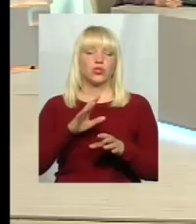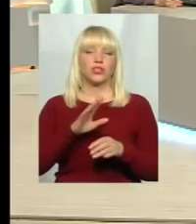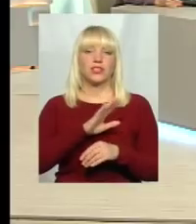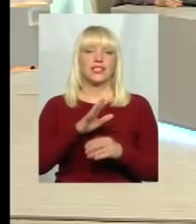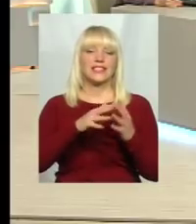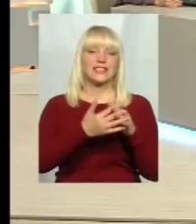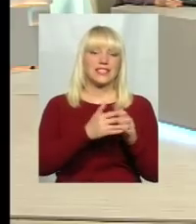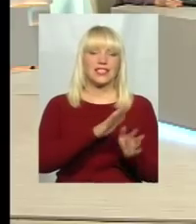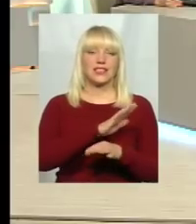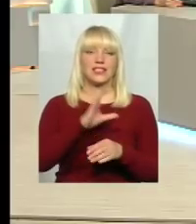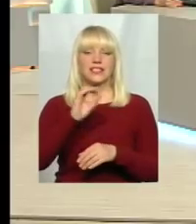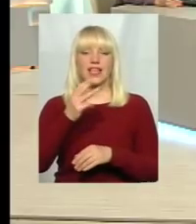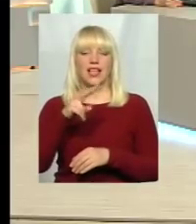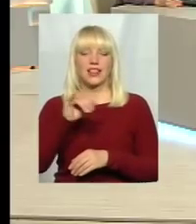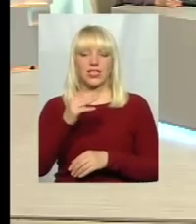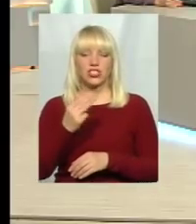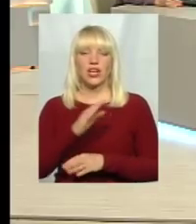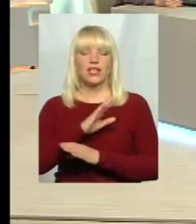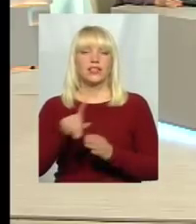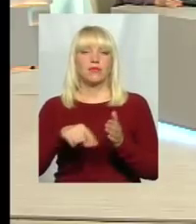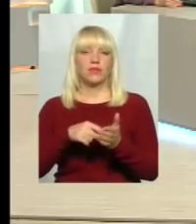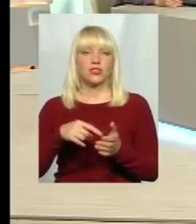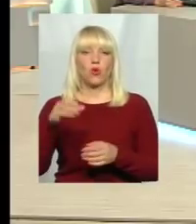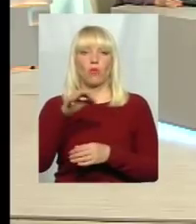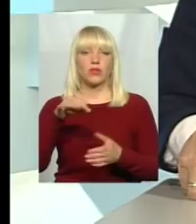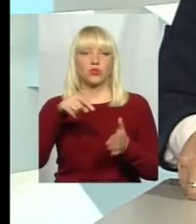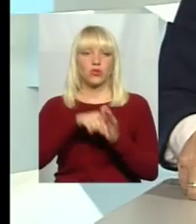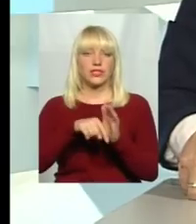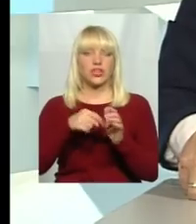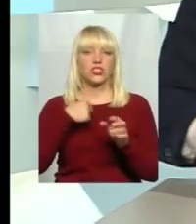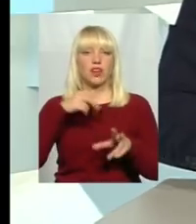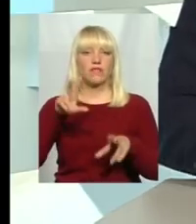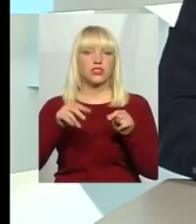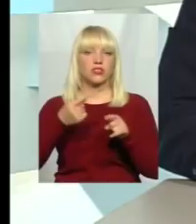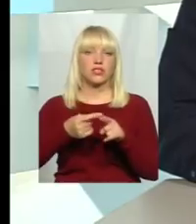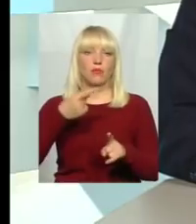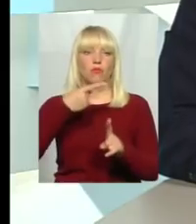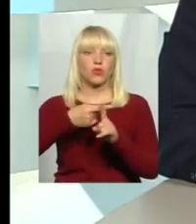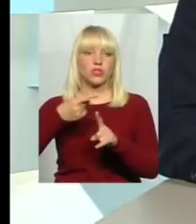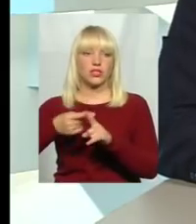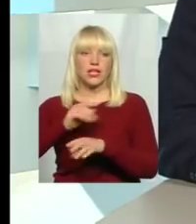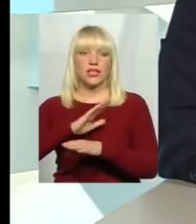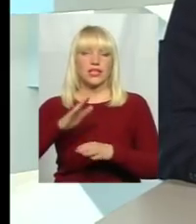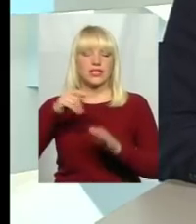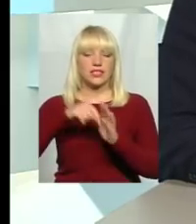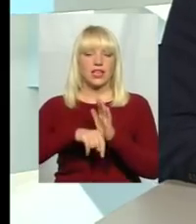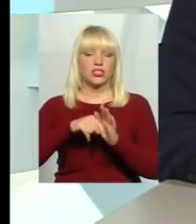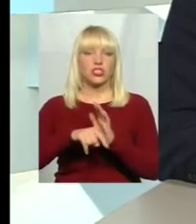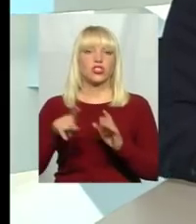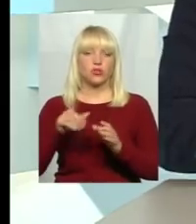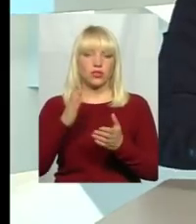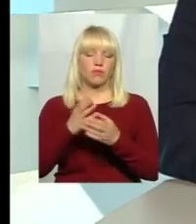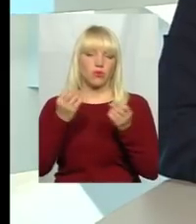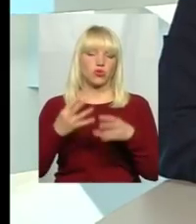не місць обласного значення, це, я рахую, це дуже позитивно. Тому що незалежно від людина, де проживає, є територіальна